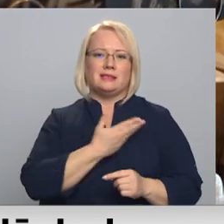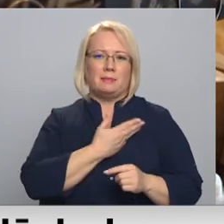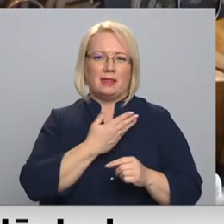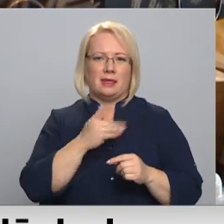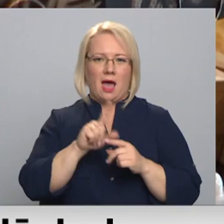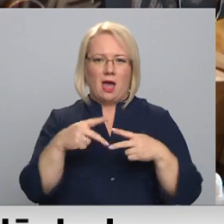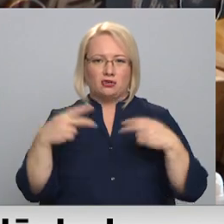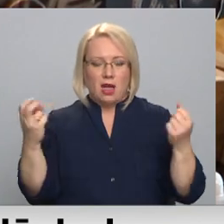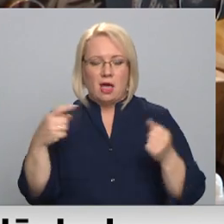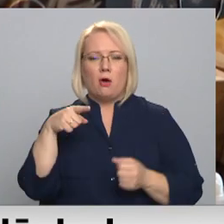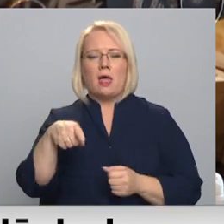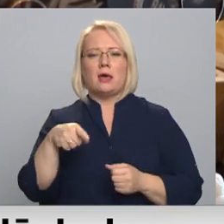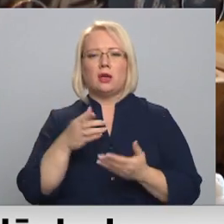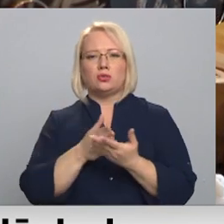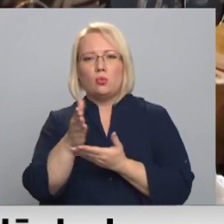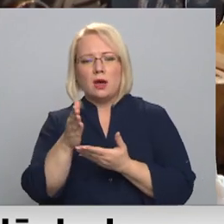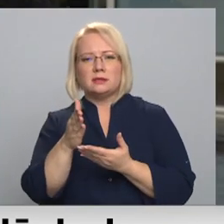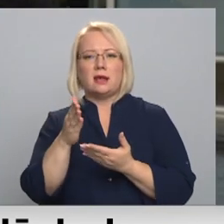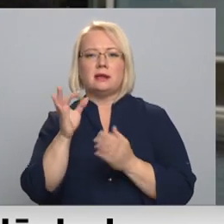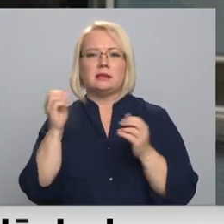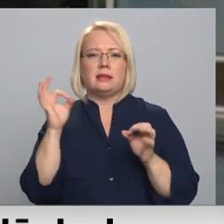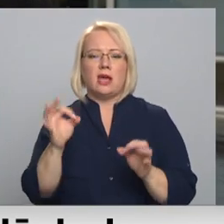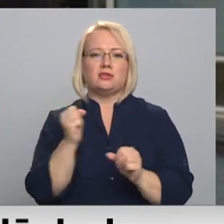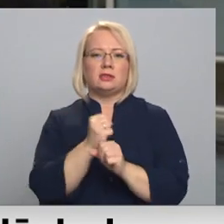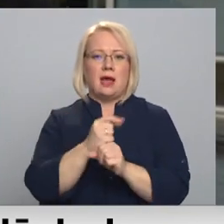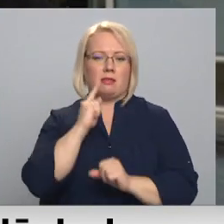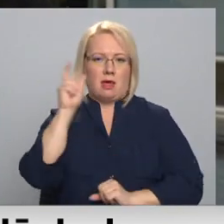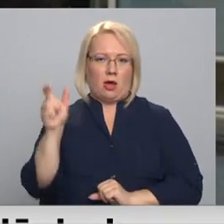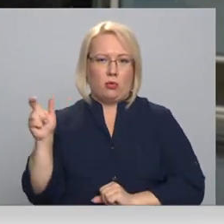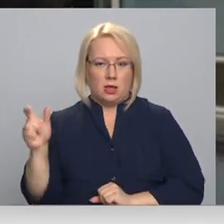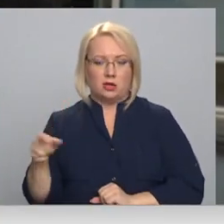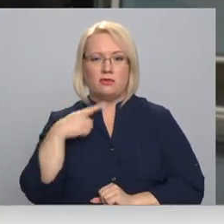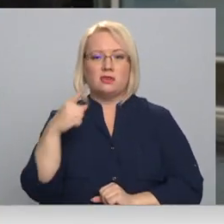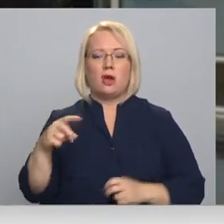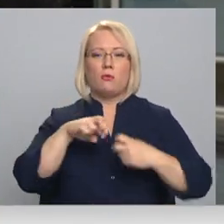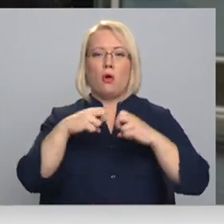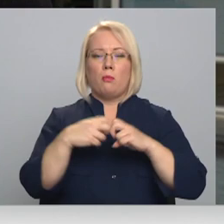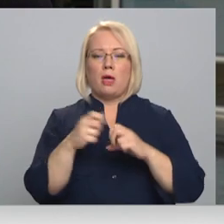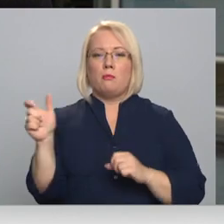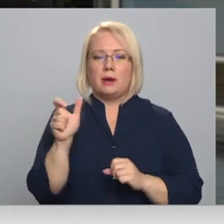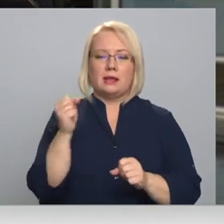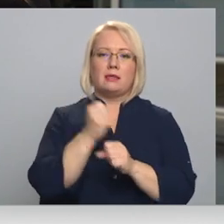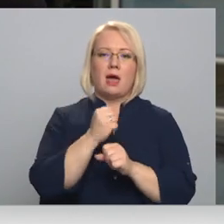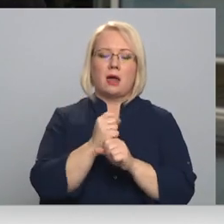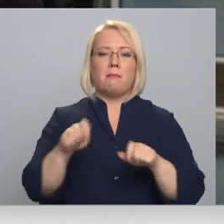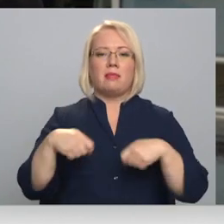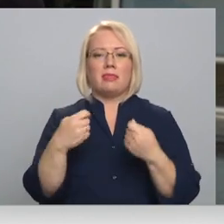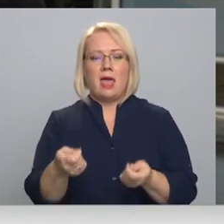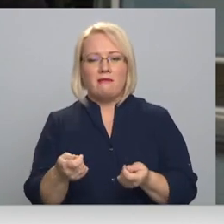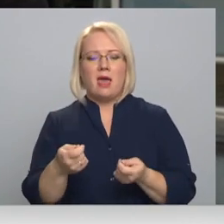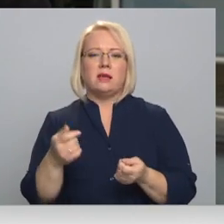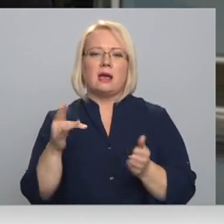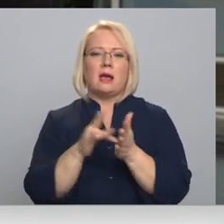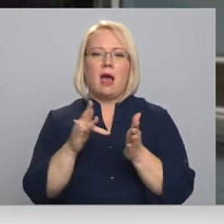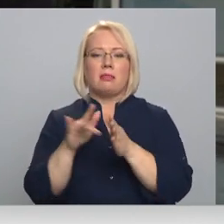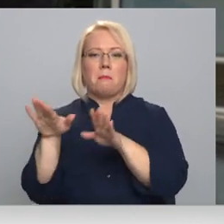bieži studiju laikā vai pēc tām piepelnās jaunieši. Krīzes brīdī darba devējas izvērtē, kādus kadrus viņš patur un ko viņš